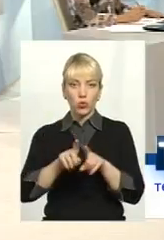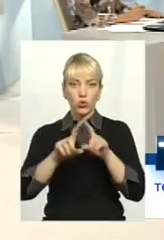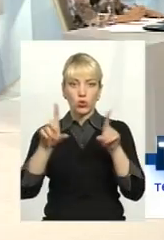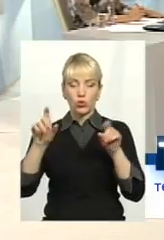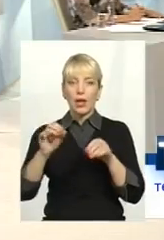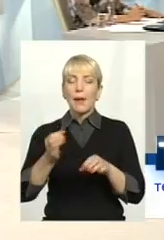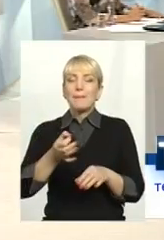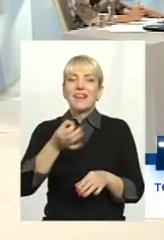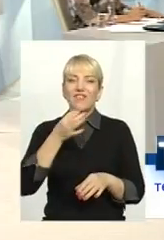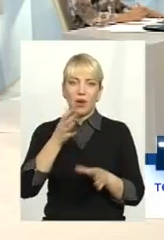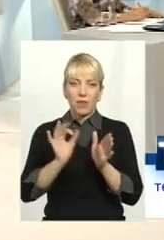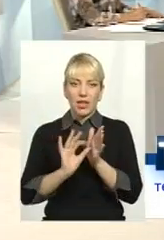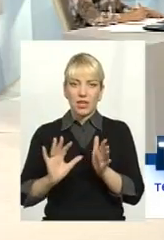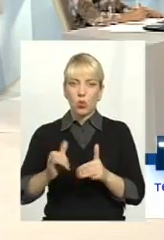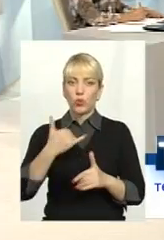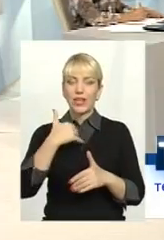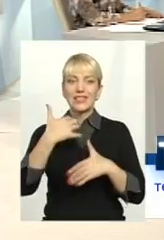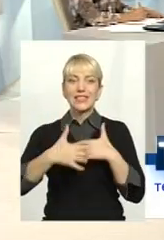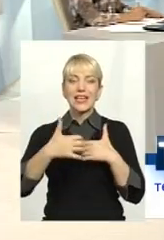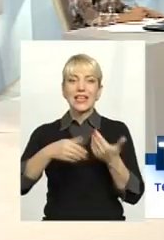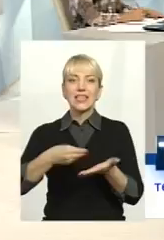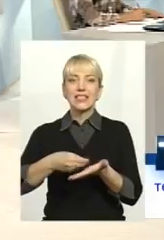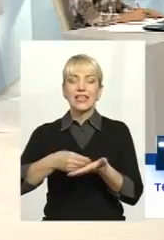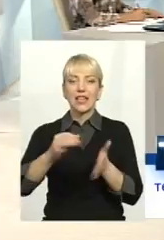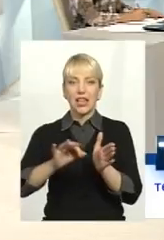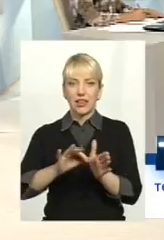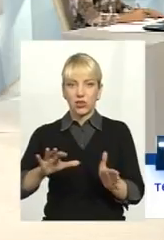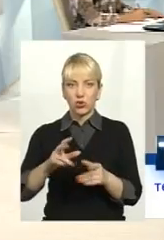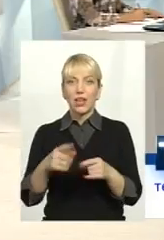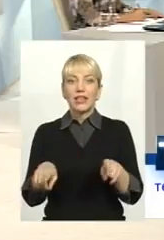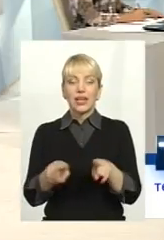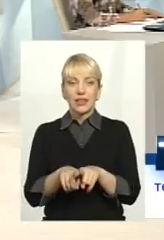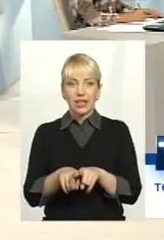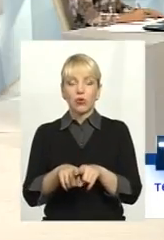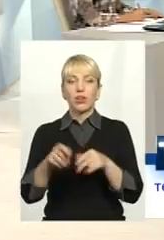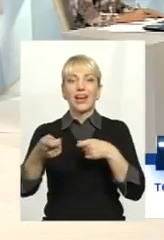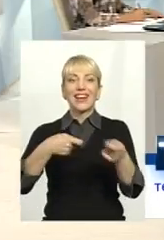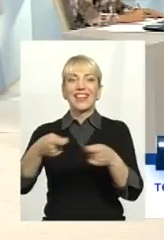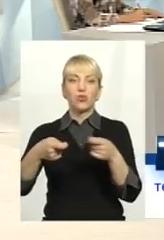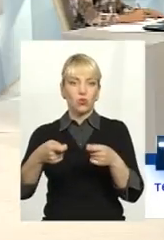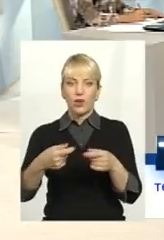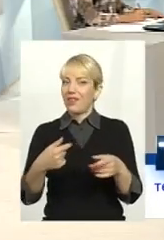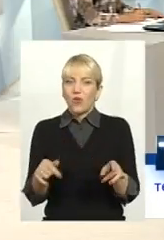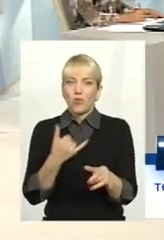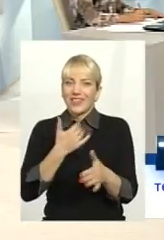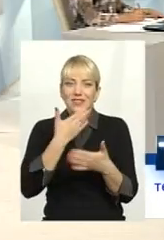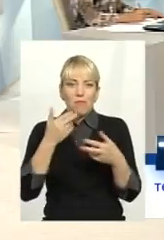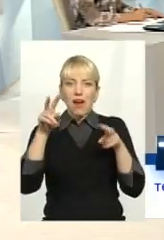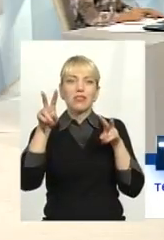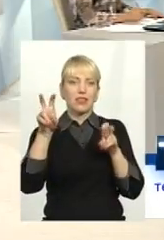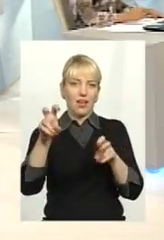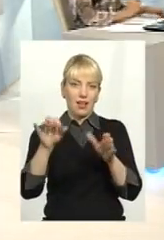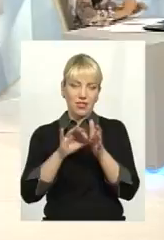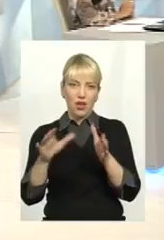електроенергії, в нас сьогодні середня ціна на електроенергію на так званому ринку, якого немає ринку, він просто названий так,